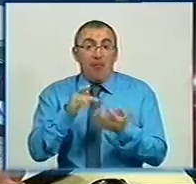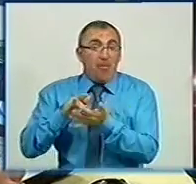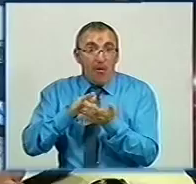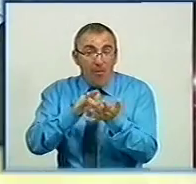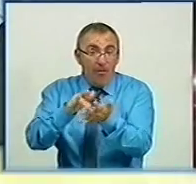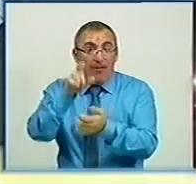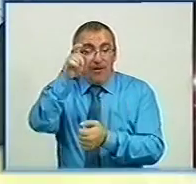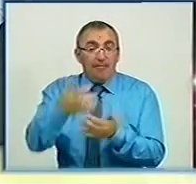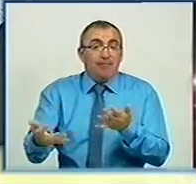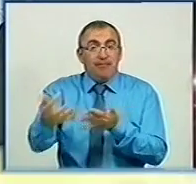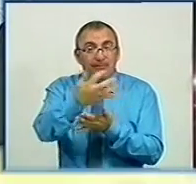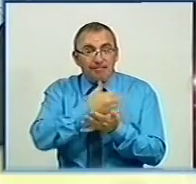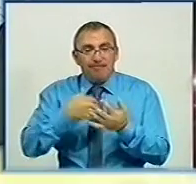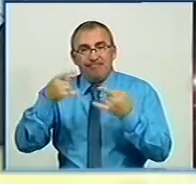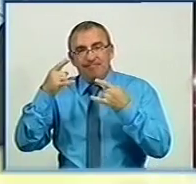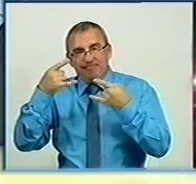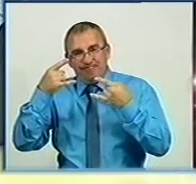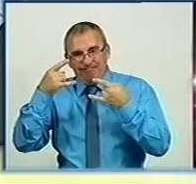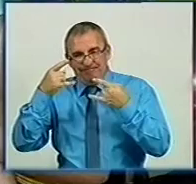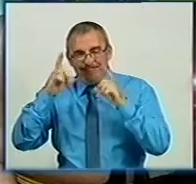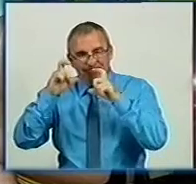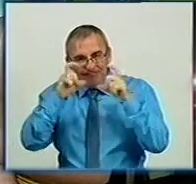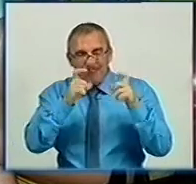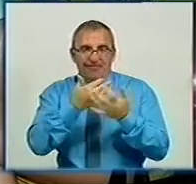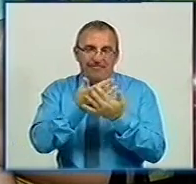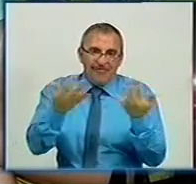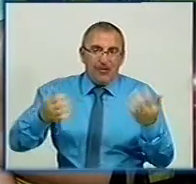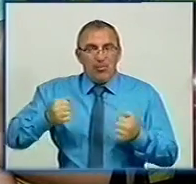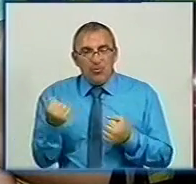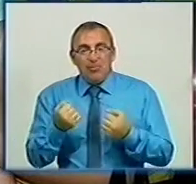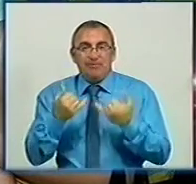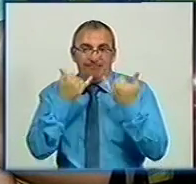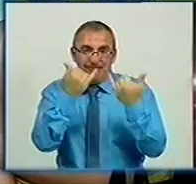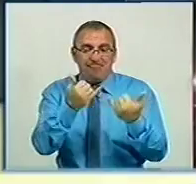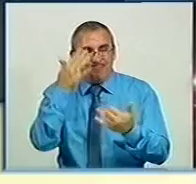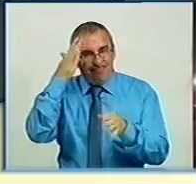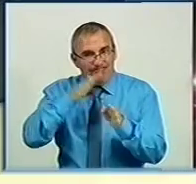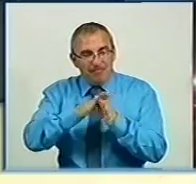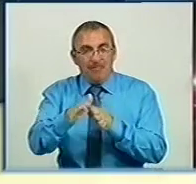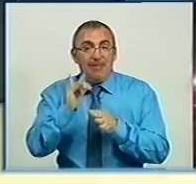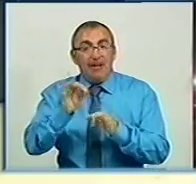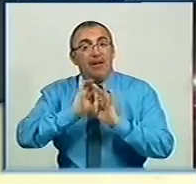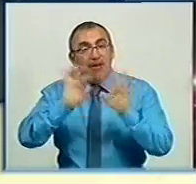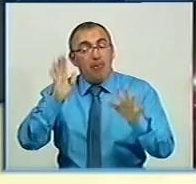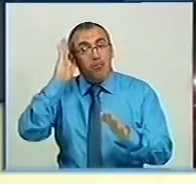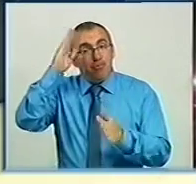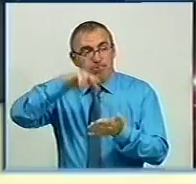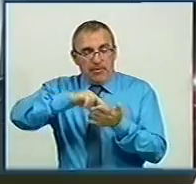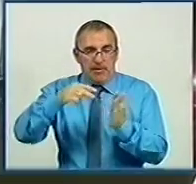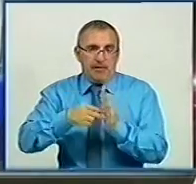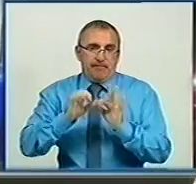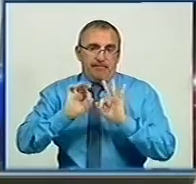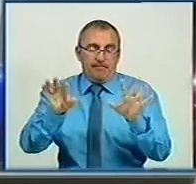мандрівник назбирав чимало світлин. Тепер показує їх друзям і тим, хто допоміг здійснити його мрію. І розповідає про плани на майбутнє.